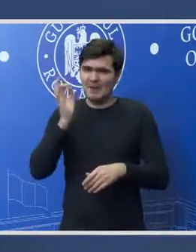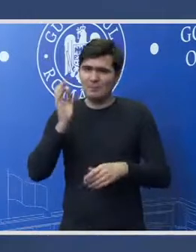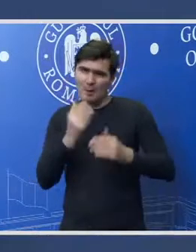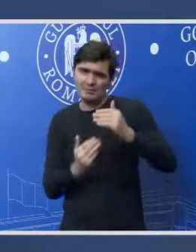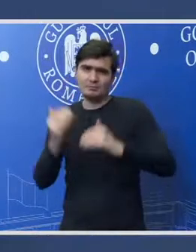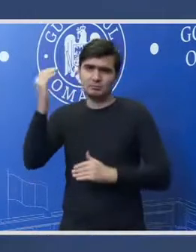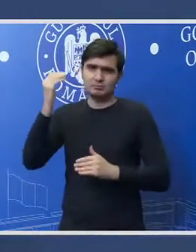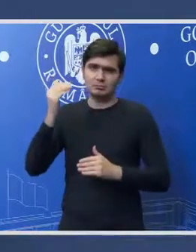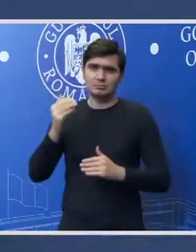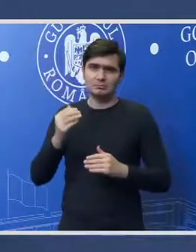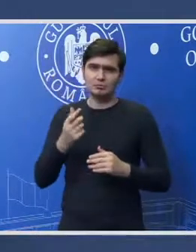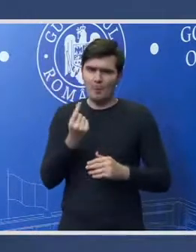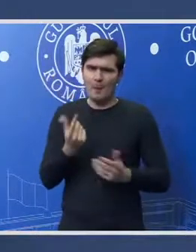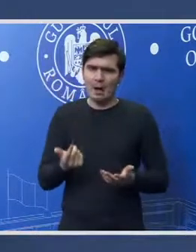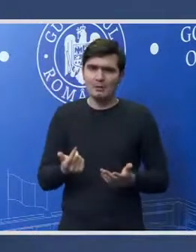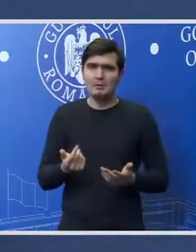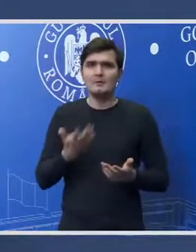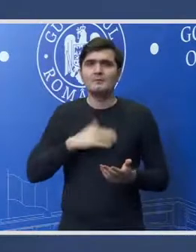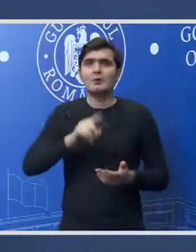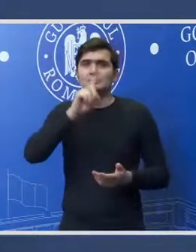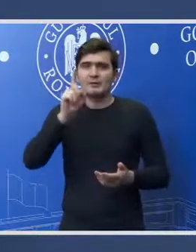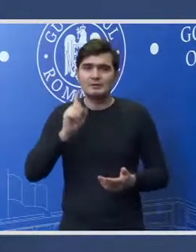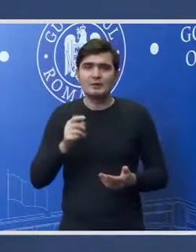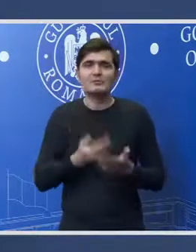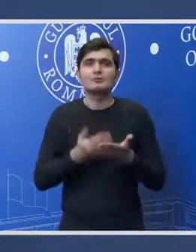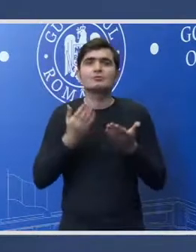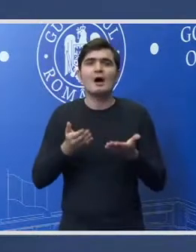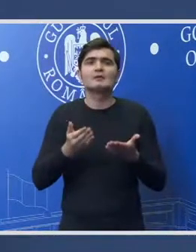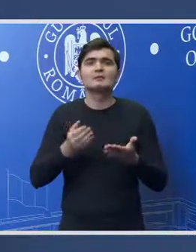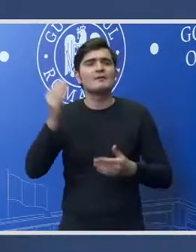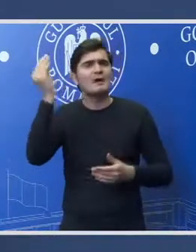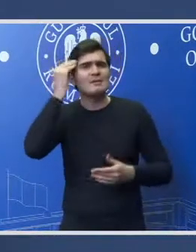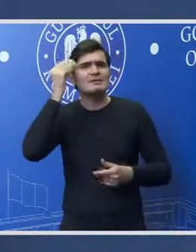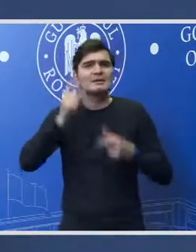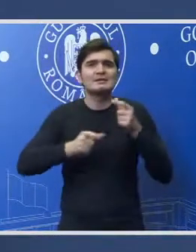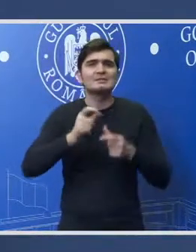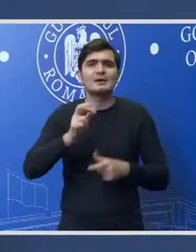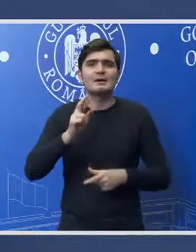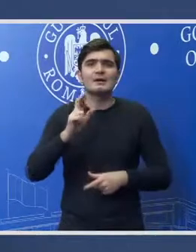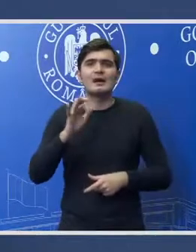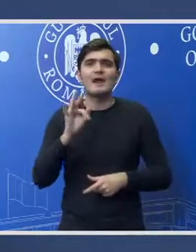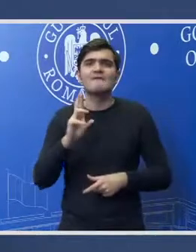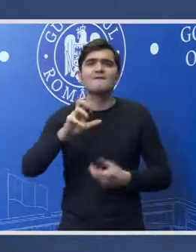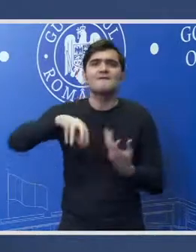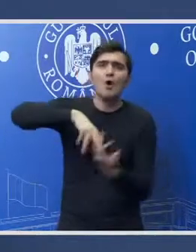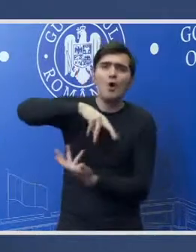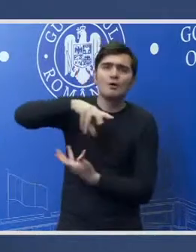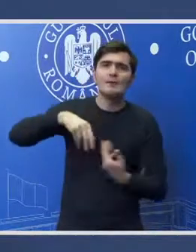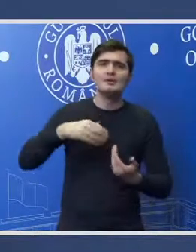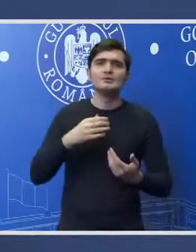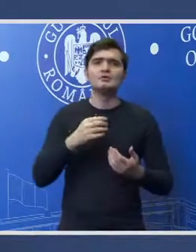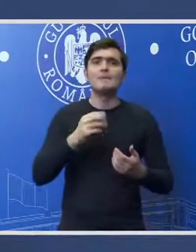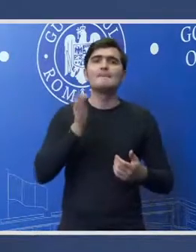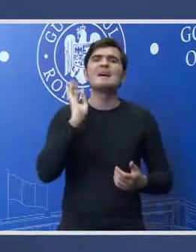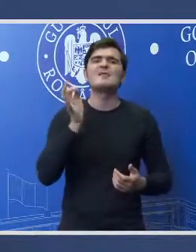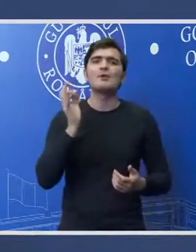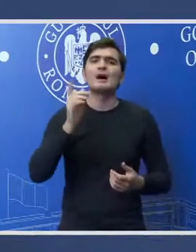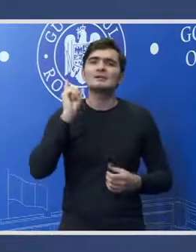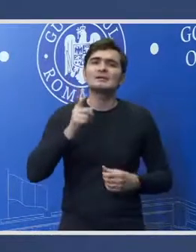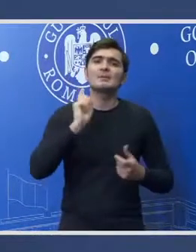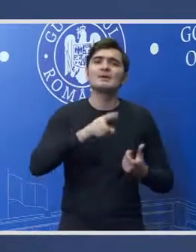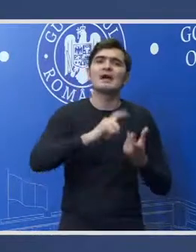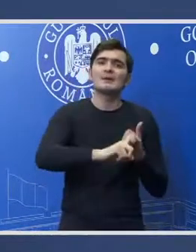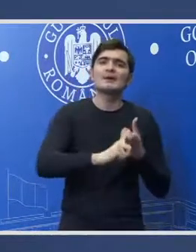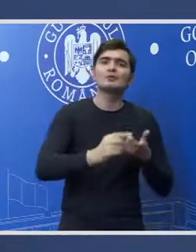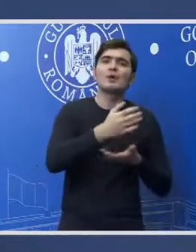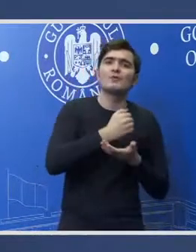să răspundem cu toți și de aceea eu aduc aminte de reformă și de a lega performanța de venituri. Și apoi putem să discutăm și de sporuri. Mulțumesc. Dacă mai îmi